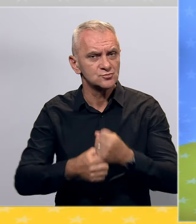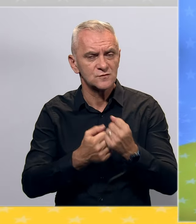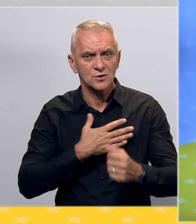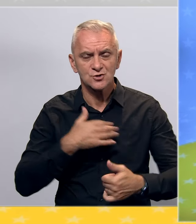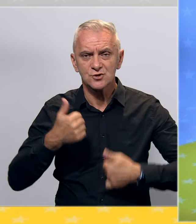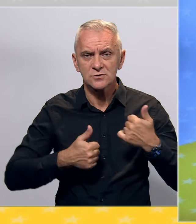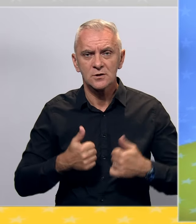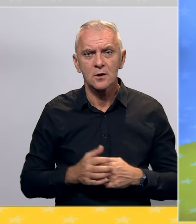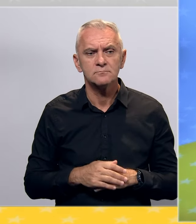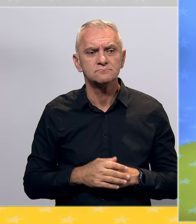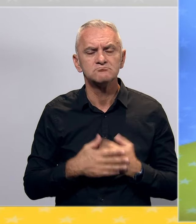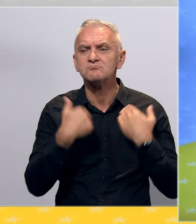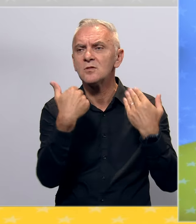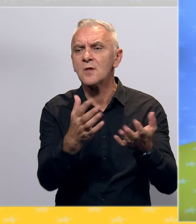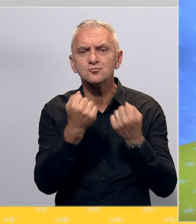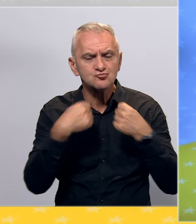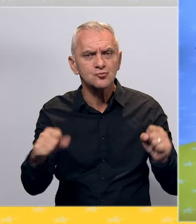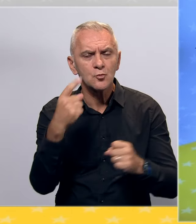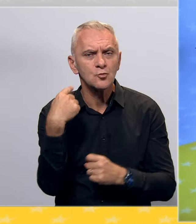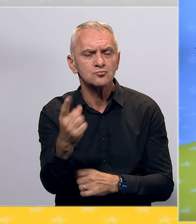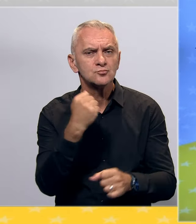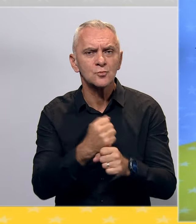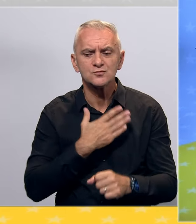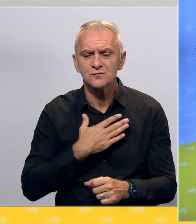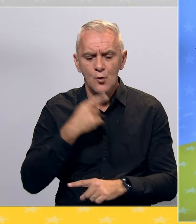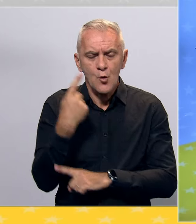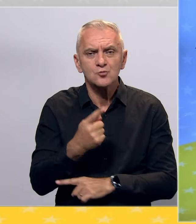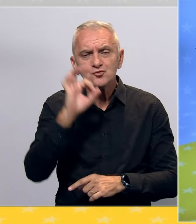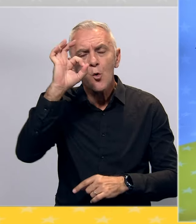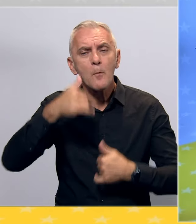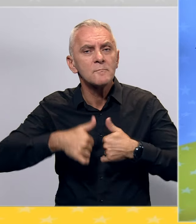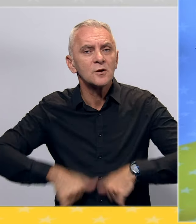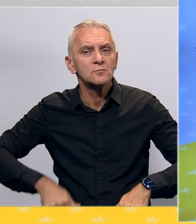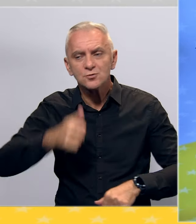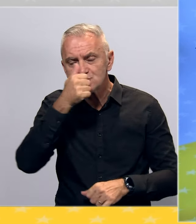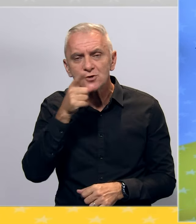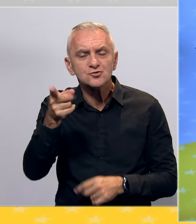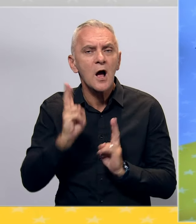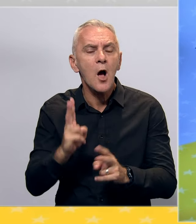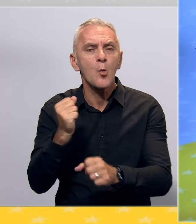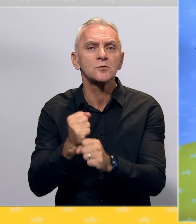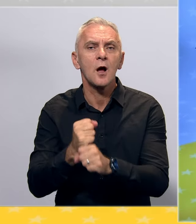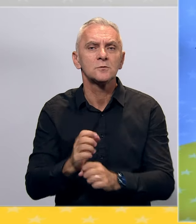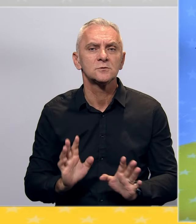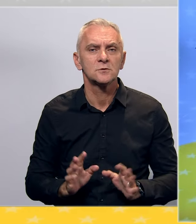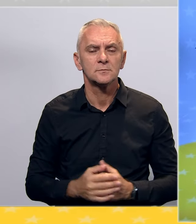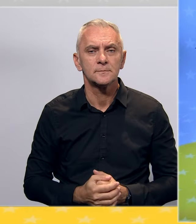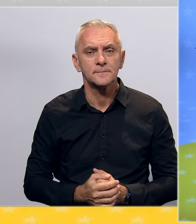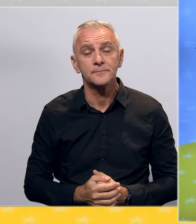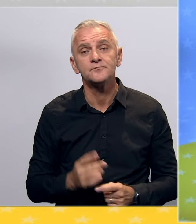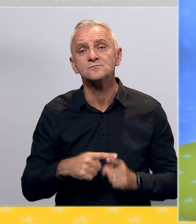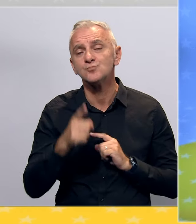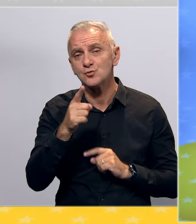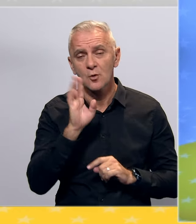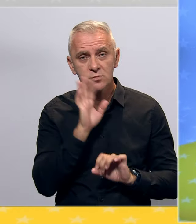slobodu svim kandidatima do svojim lokalnim zajednicama, odlučio o prioritetima i o tome šta će i kako raditi za dobrobi građana. Zbog toga